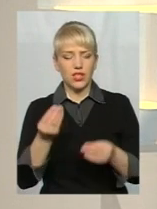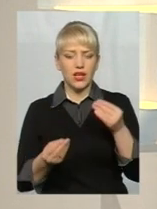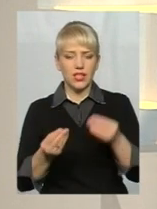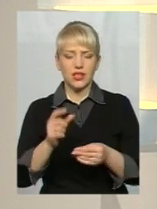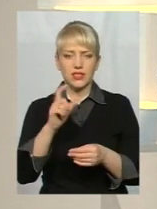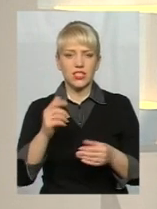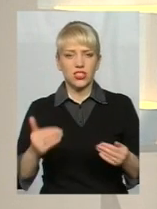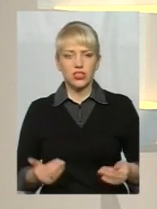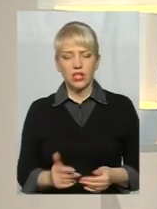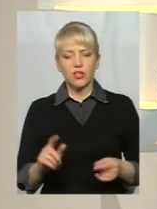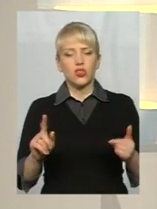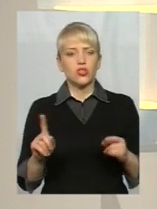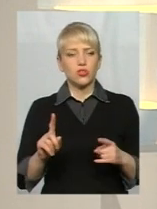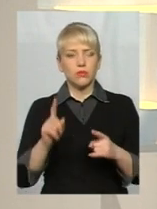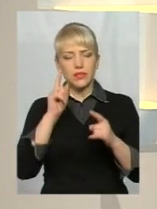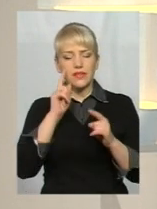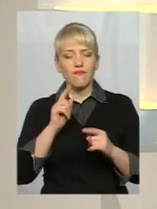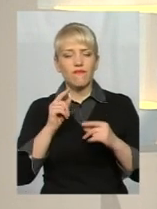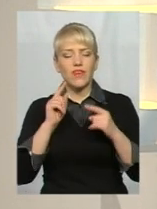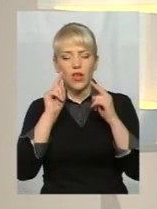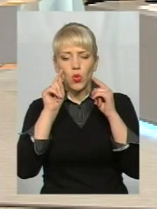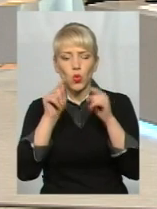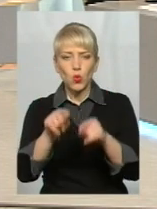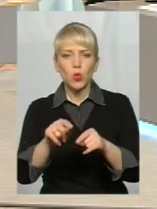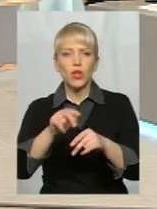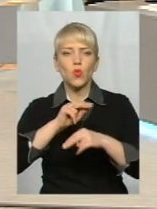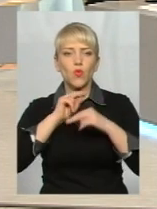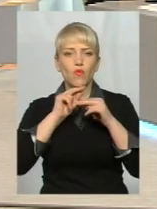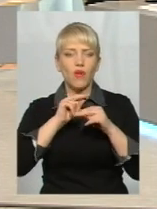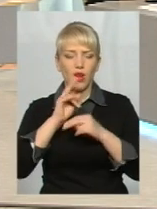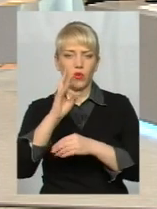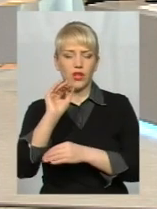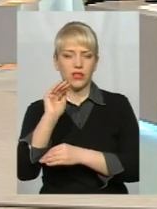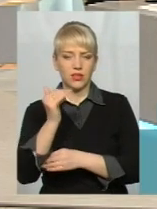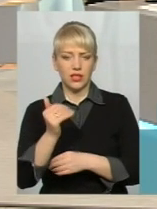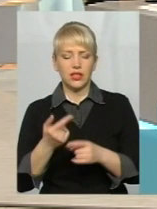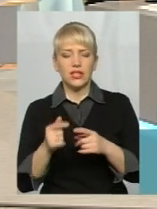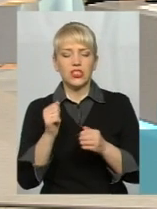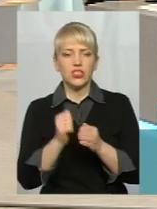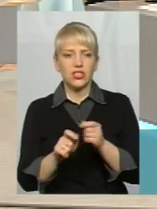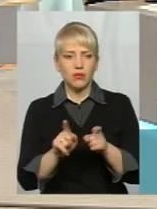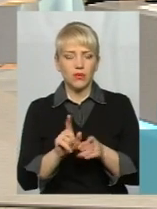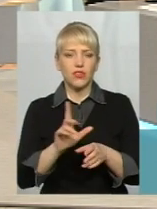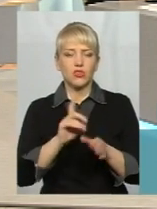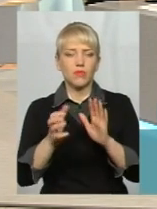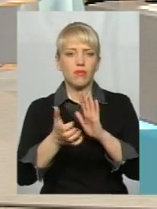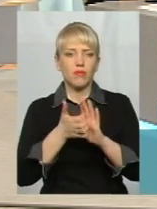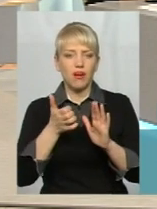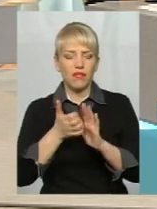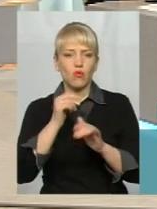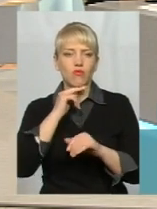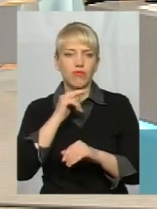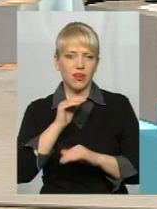звернули увагу на цю дитину. Дуже часто буває, що дитина відчуває, або підліток відчуває брак уваги батьків.